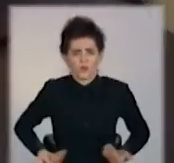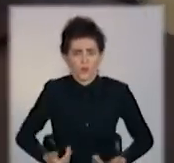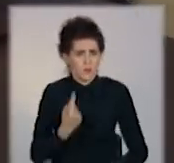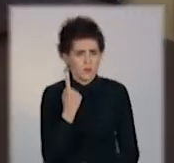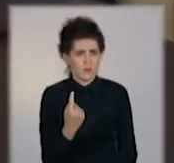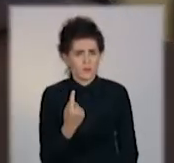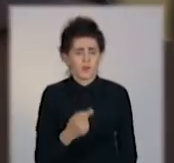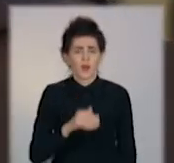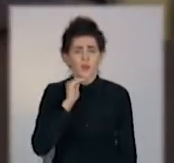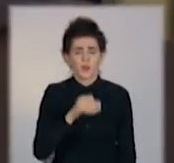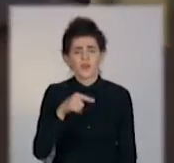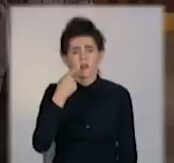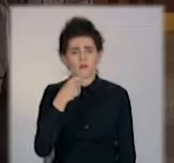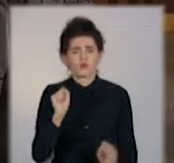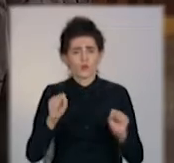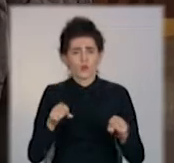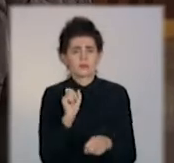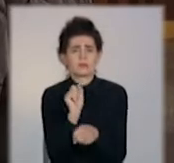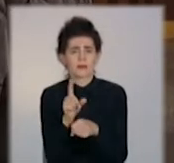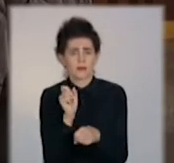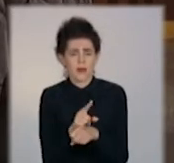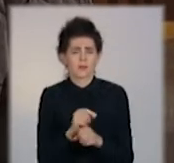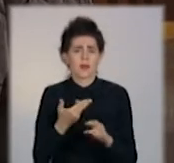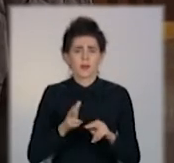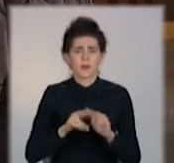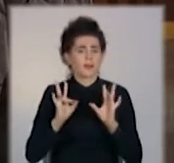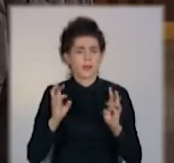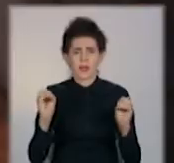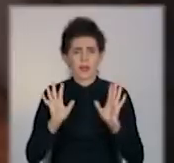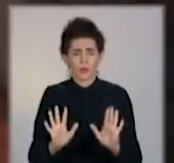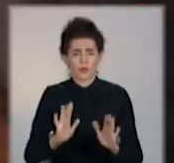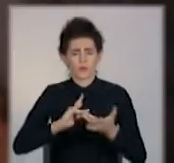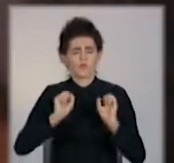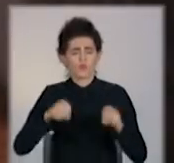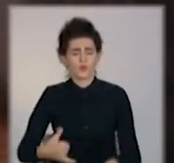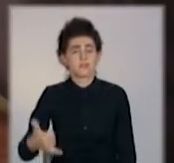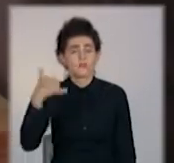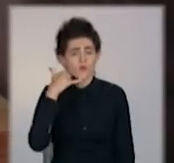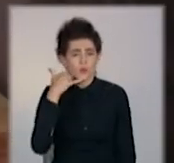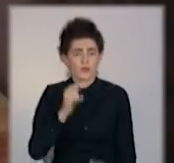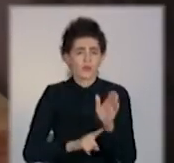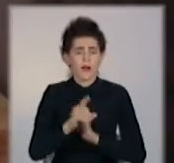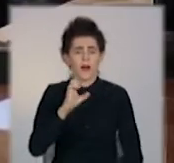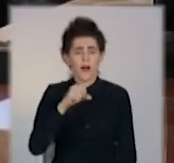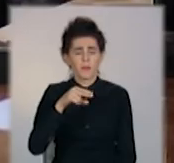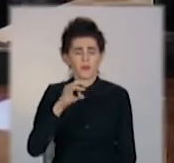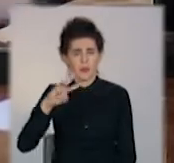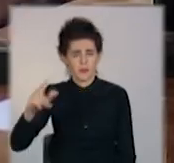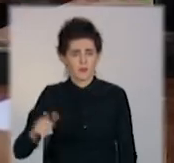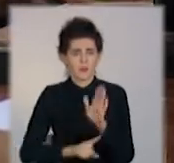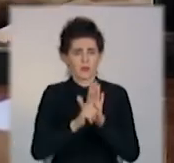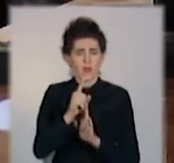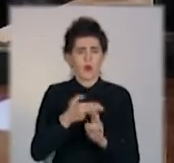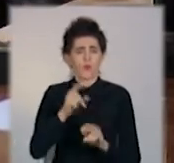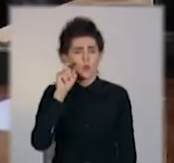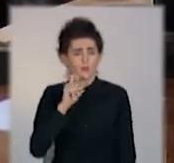Фахівці заспокоюють. Замовити препарати можливо не тільки в інтернеті, а й за телефоном. Від квітня «Укрпошта» запустила спільний